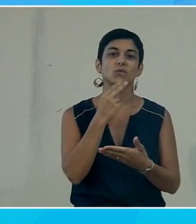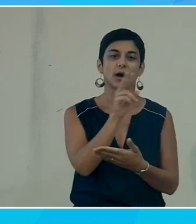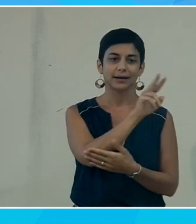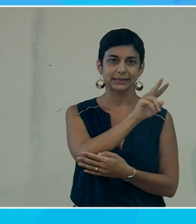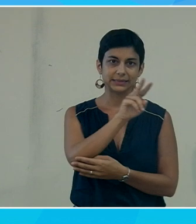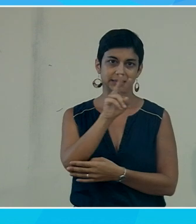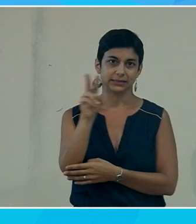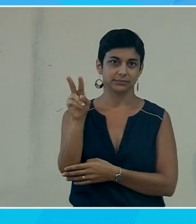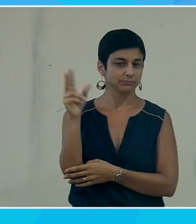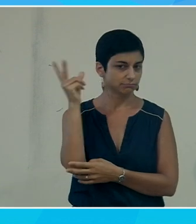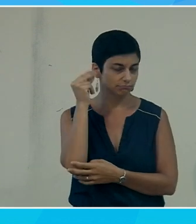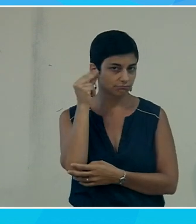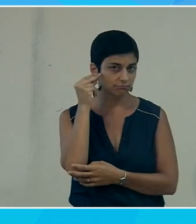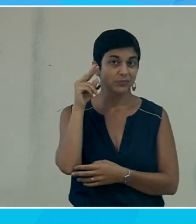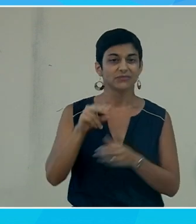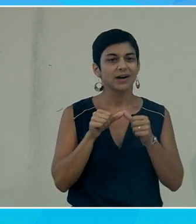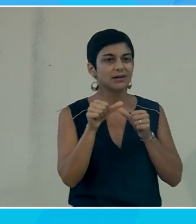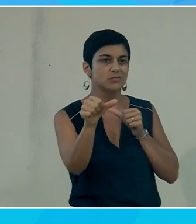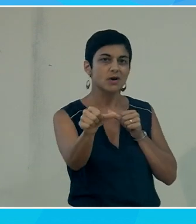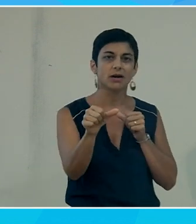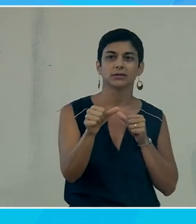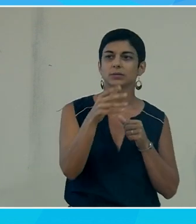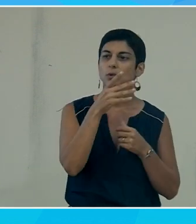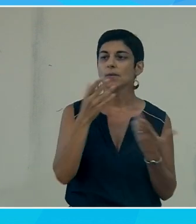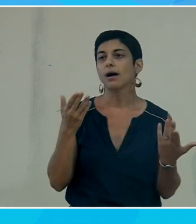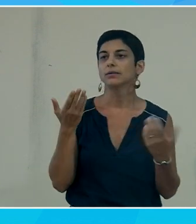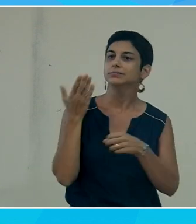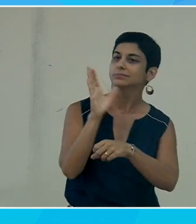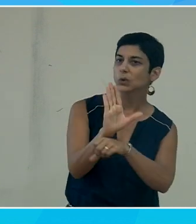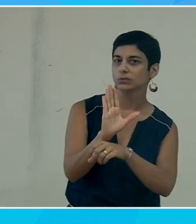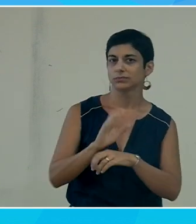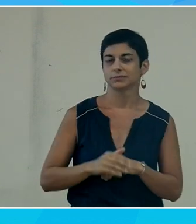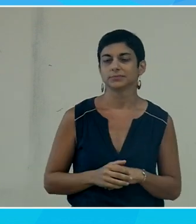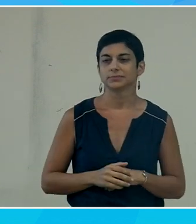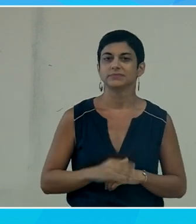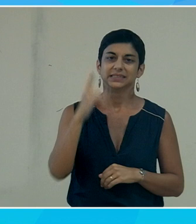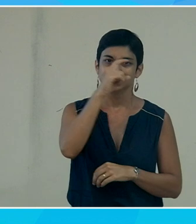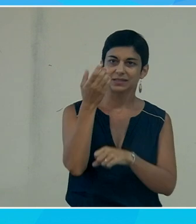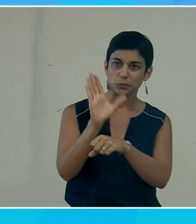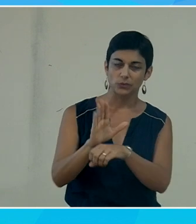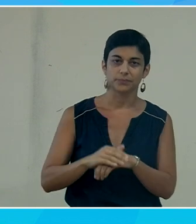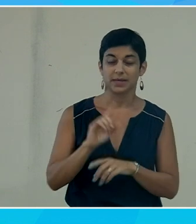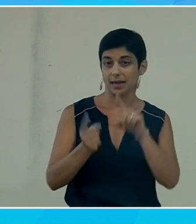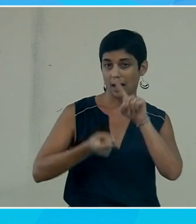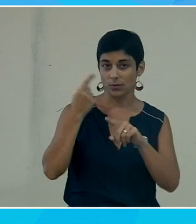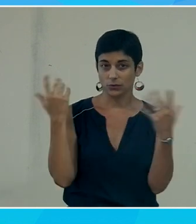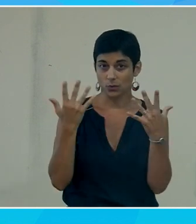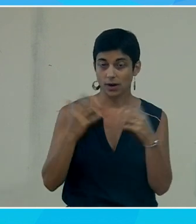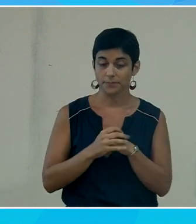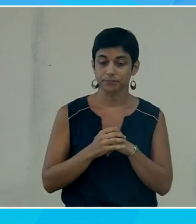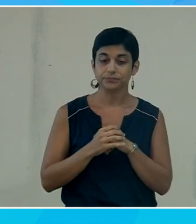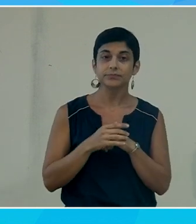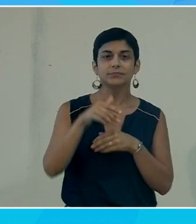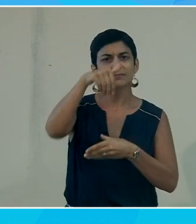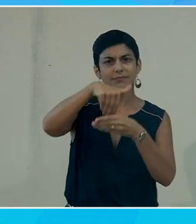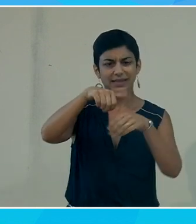et effectivement à distance, ce n pas forcément simple de pouvoir vous faire ce type de démonstration, ce qui est important,'est qu'en définitive, le système détecte